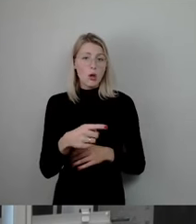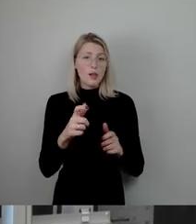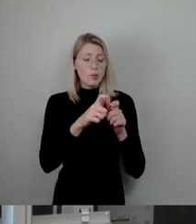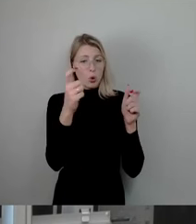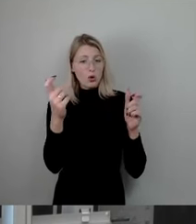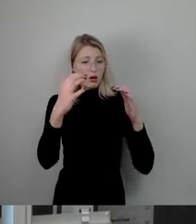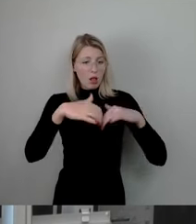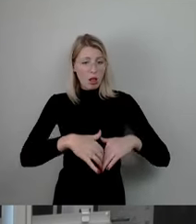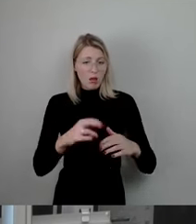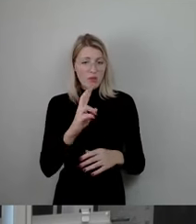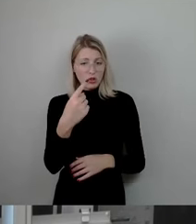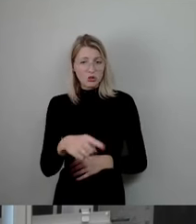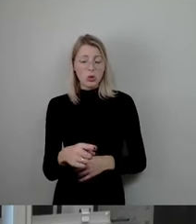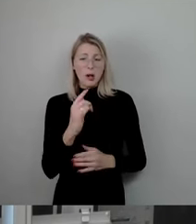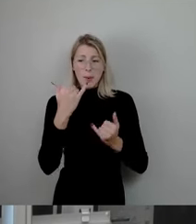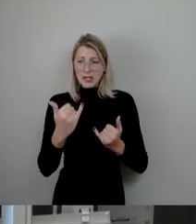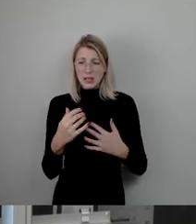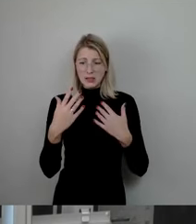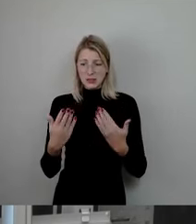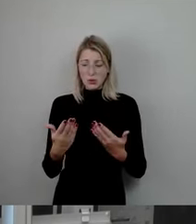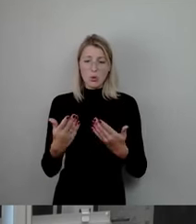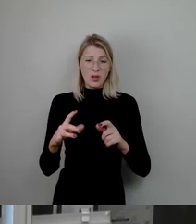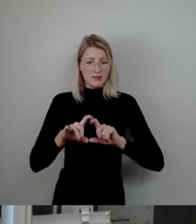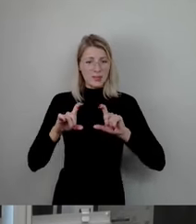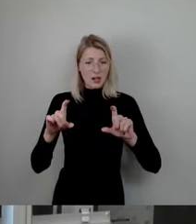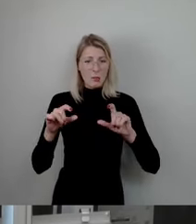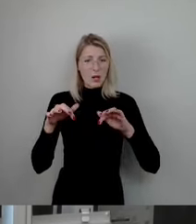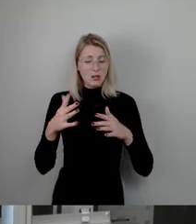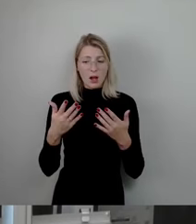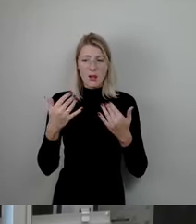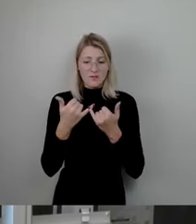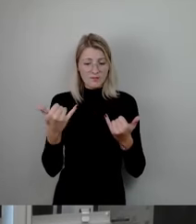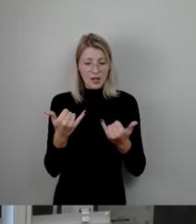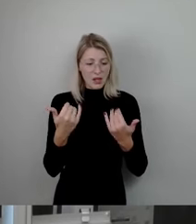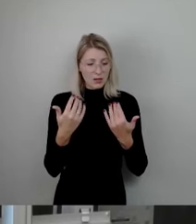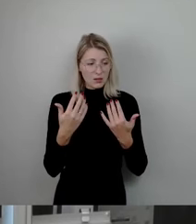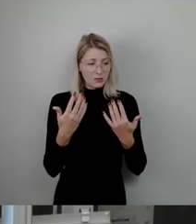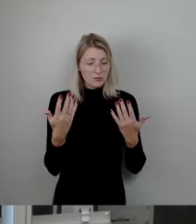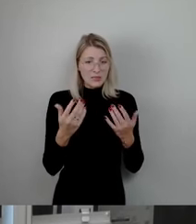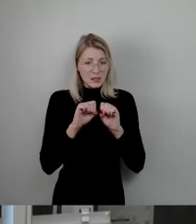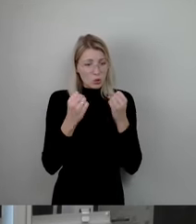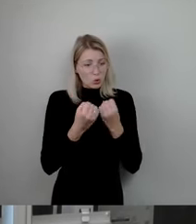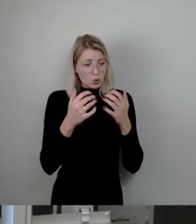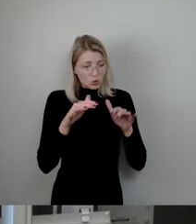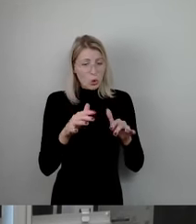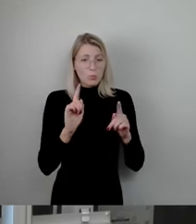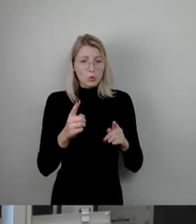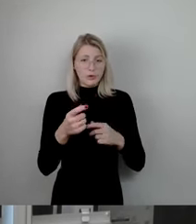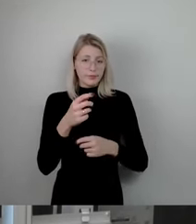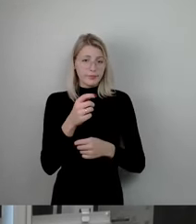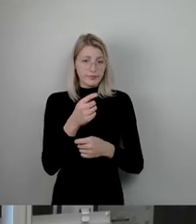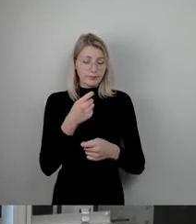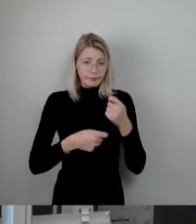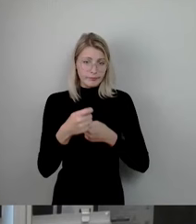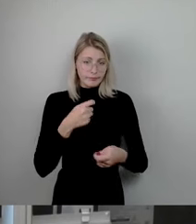wir müssen davon, müssen uns jetzt damit auseinandersetzen mit den Gegebenheiten, die jetzt vorliegen. Und deswegen werden wir auch zustimmen, dass im Bereich vom